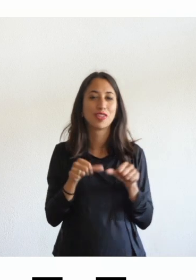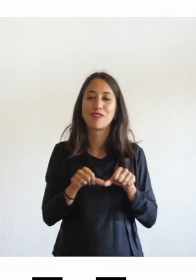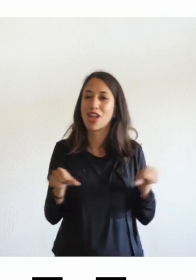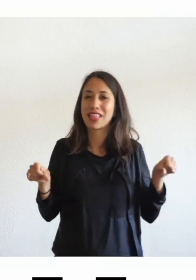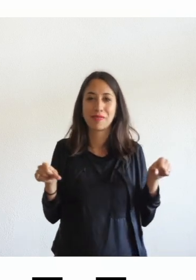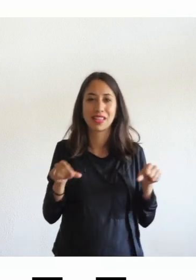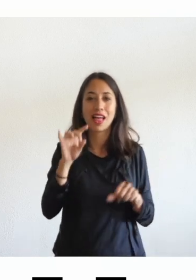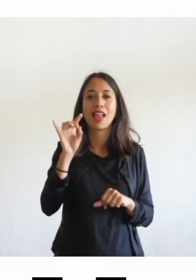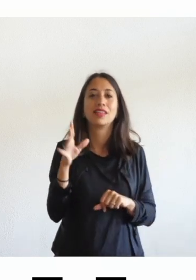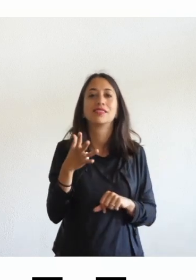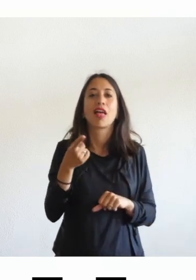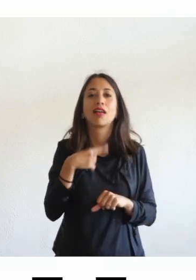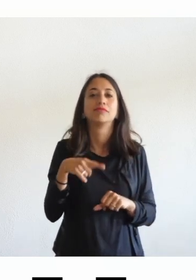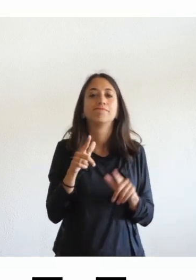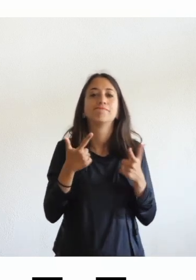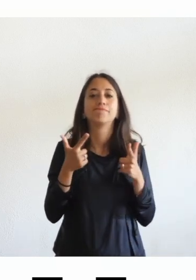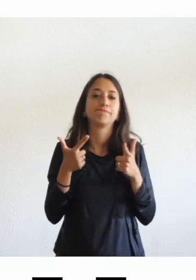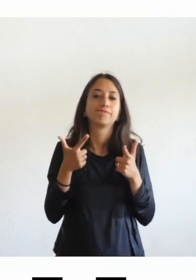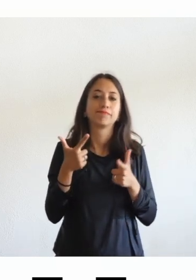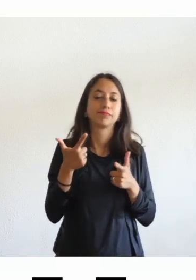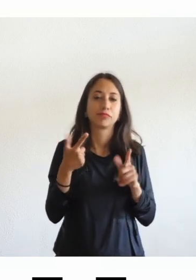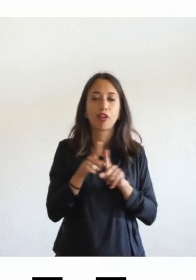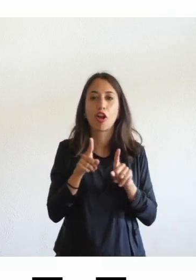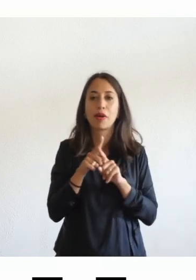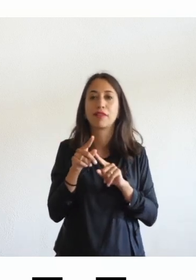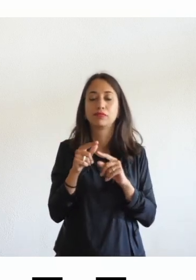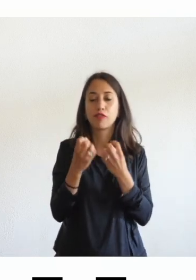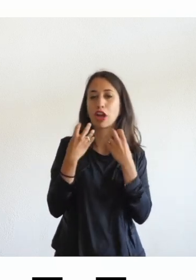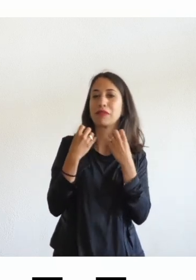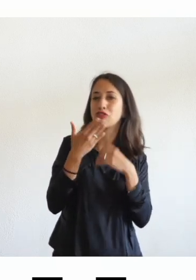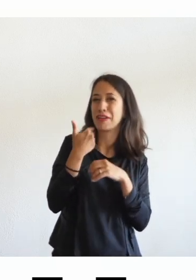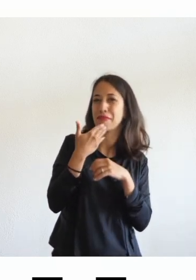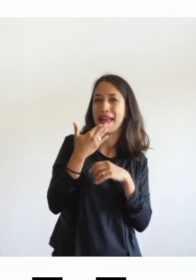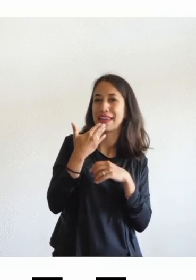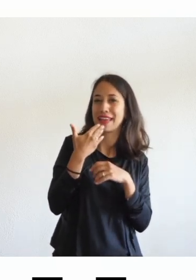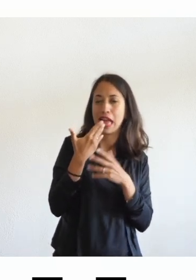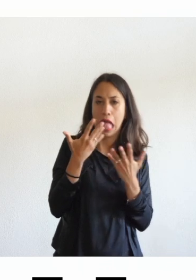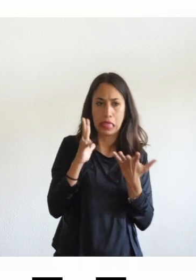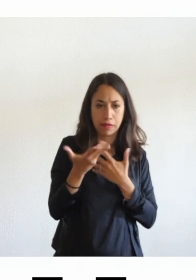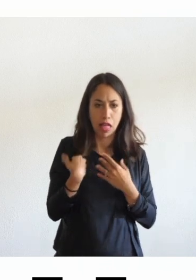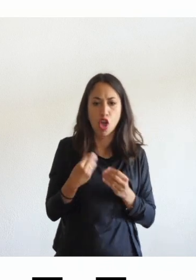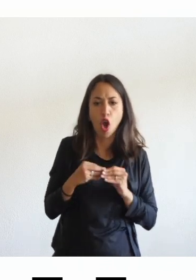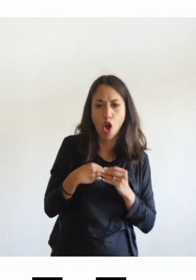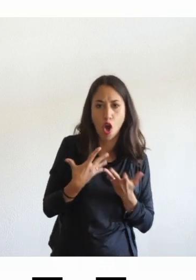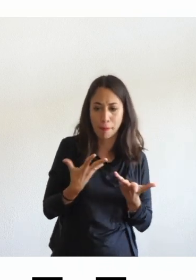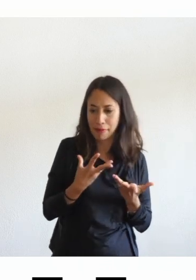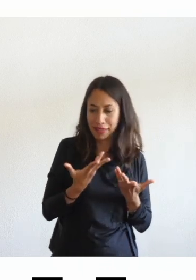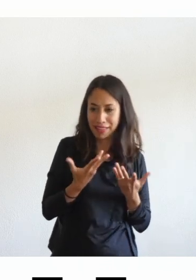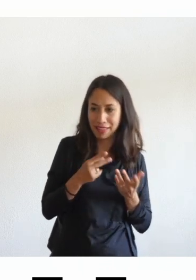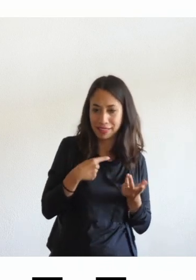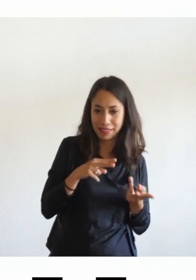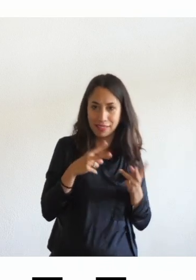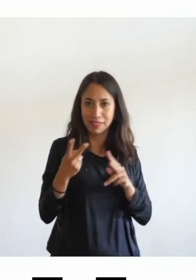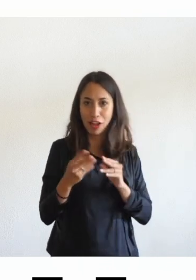abbiamo con noi nel nostro bagaglio formativo non riusciamo a trasferirli non so se voi siete